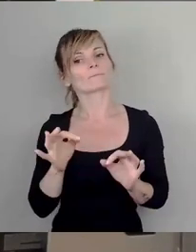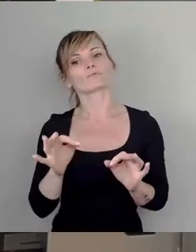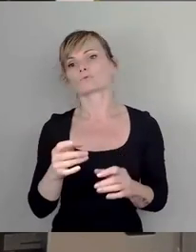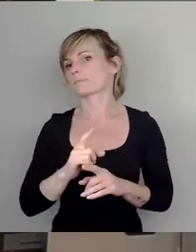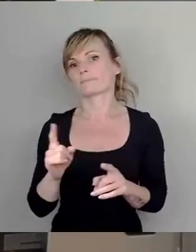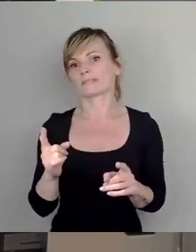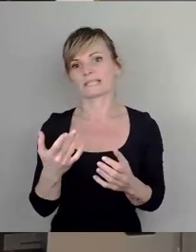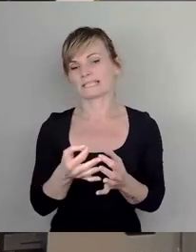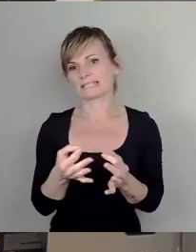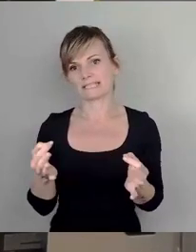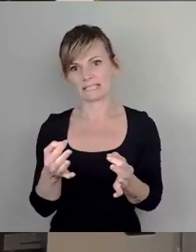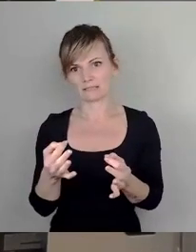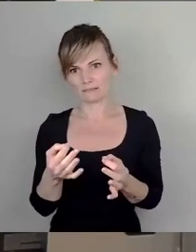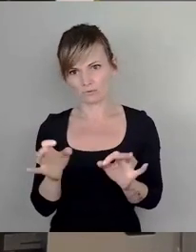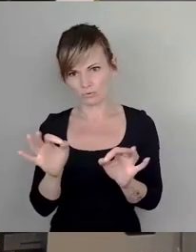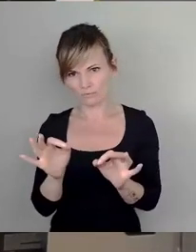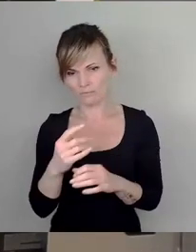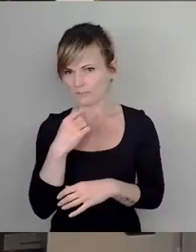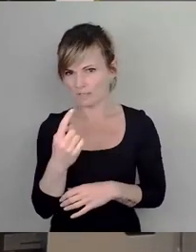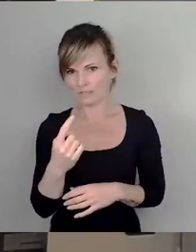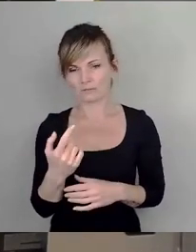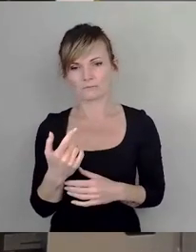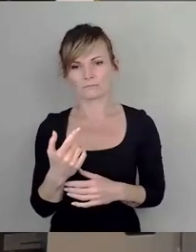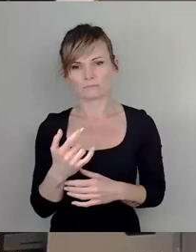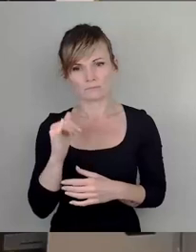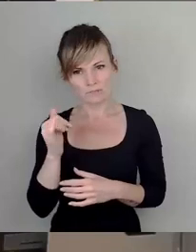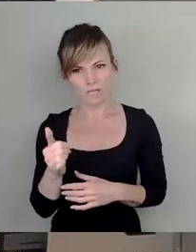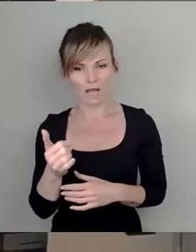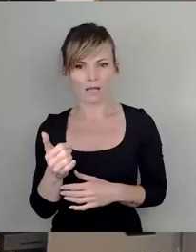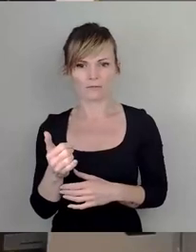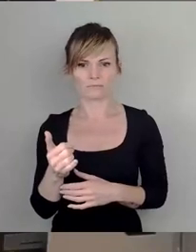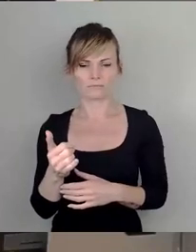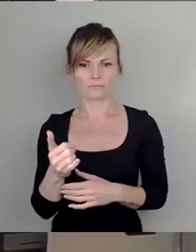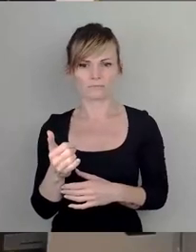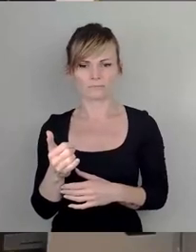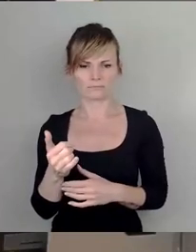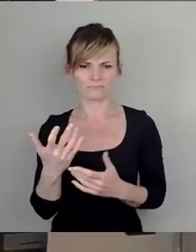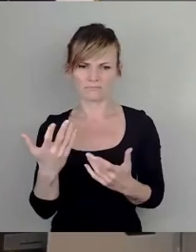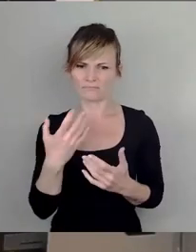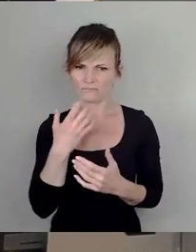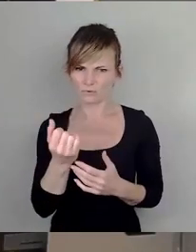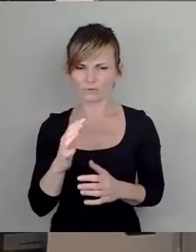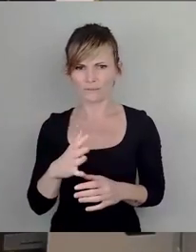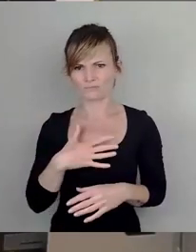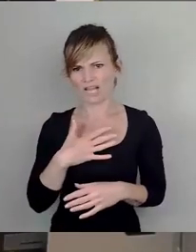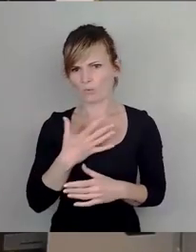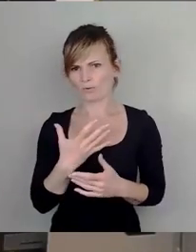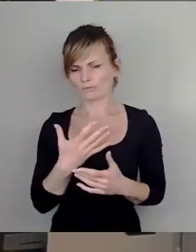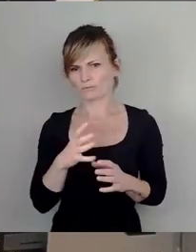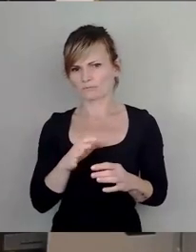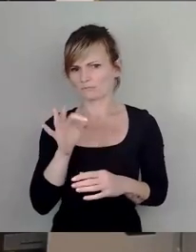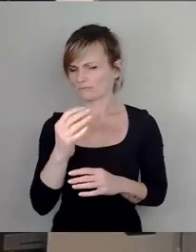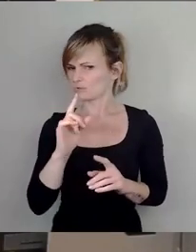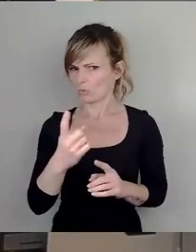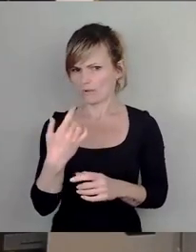Verwerfliches, dass man dann sagt, ja, wir möchten dennoch eben eine größere Abschreckungswirkung durch das Strafgesetzbuch haben und